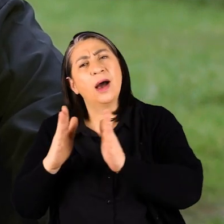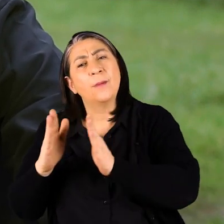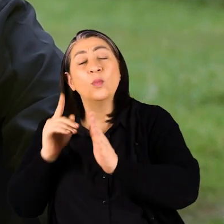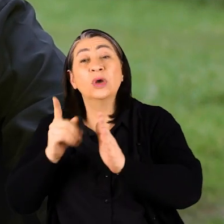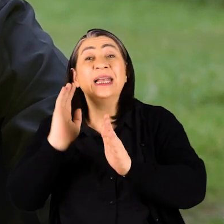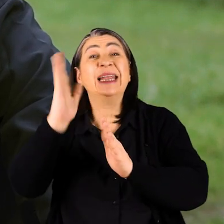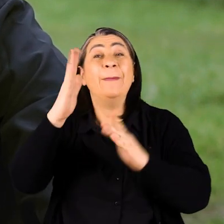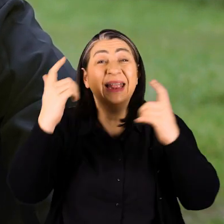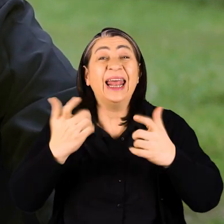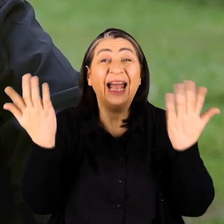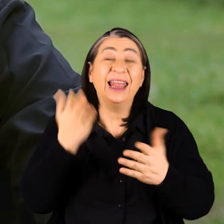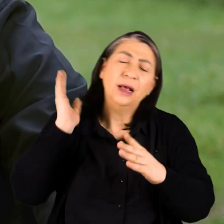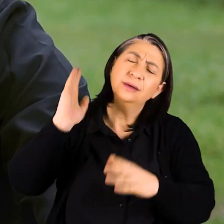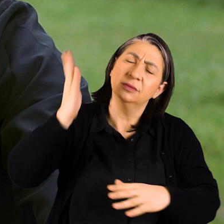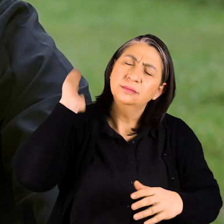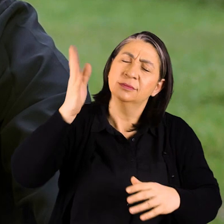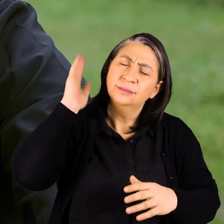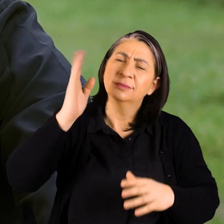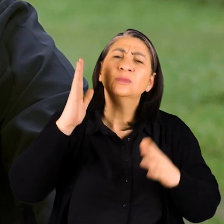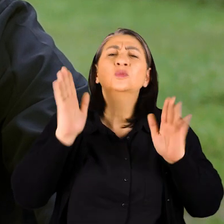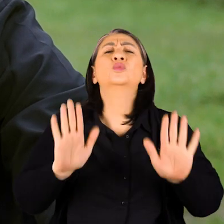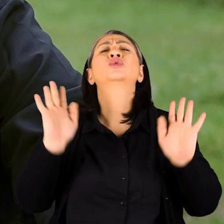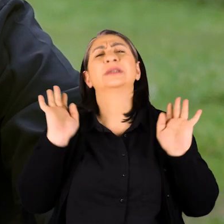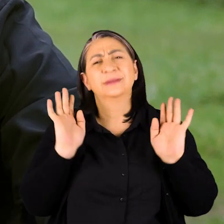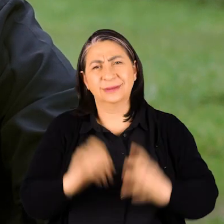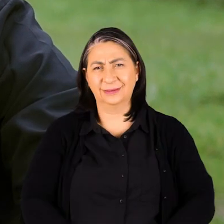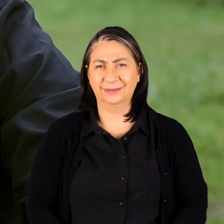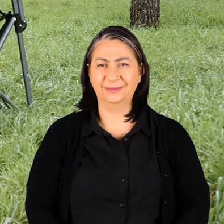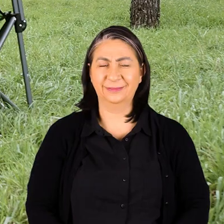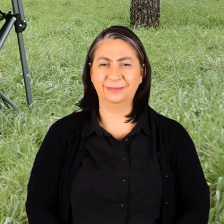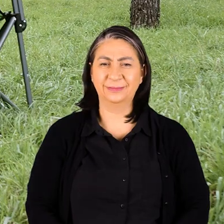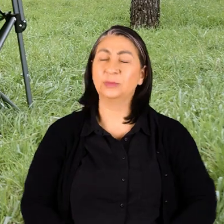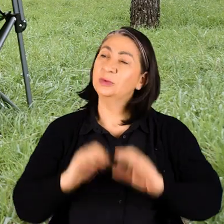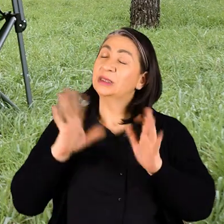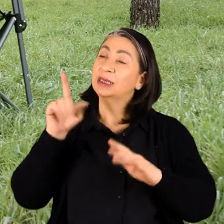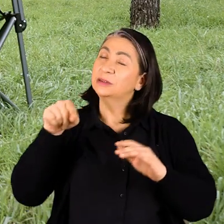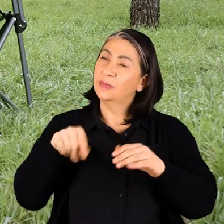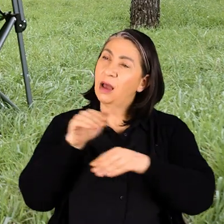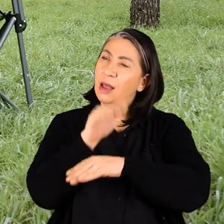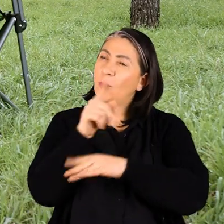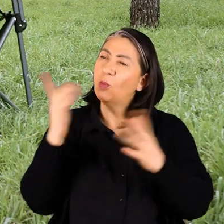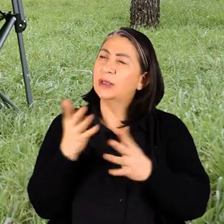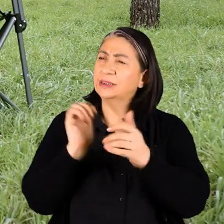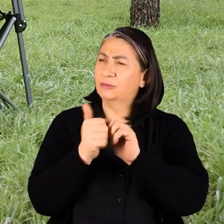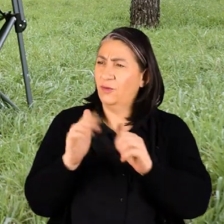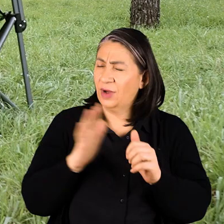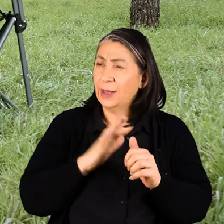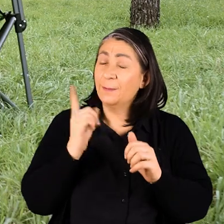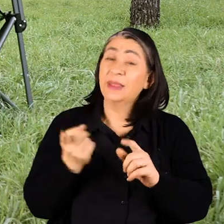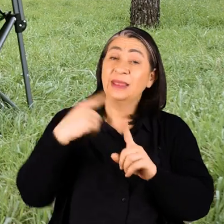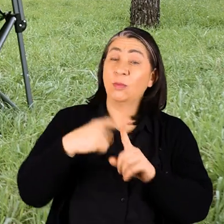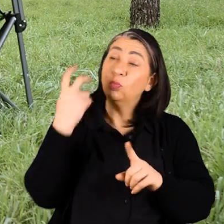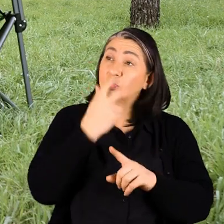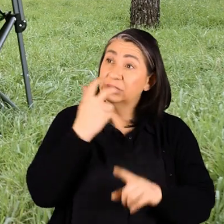taşıyabildiğimiz kadar en ileriye nereye kadar taşıyabilirsek götüreceğiz Süper Evet sen şimdi hayatında bu kadar spor varken bir